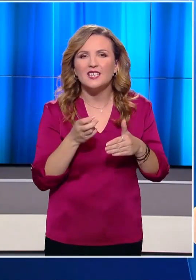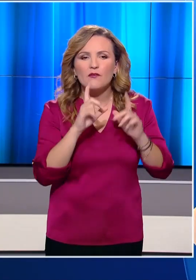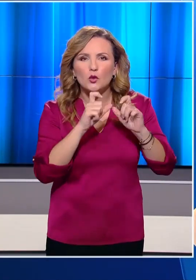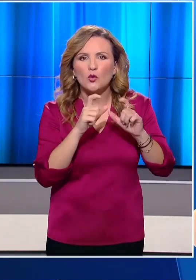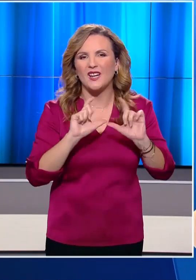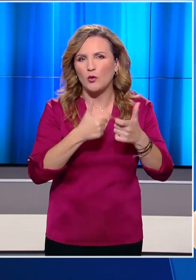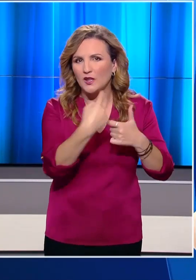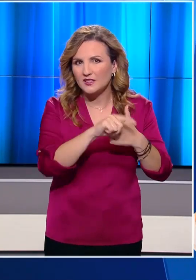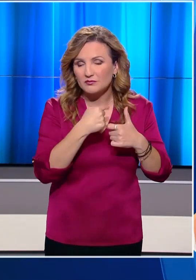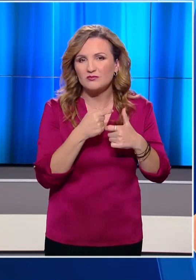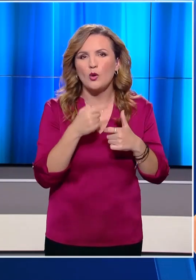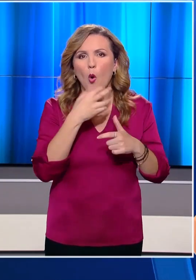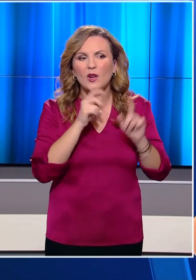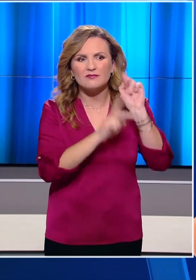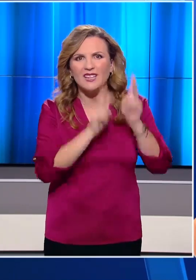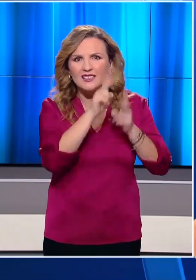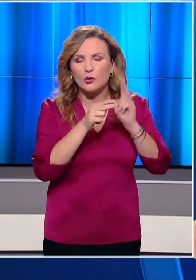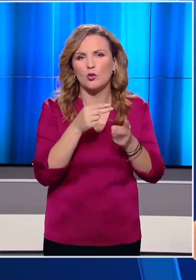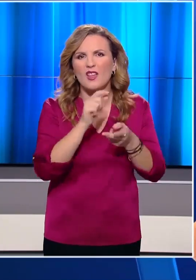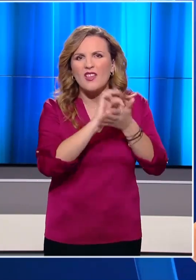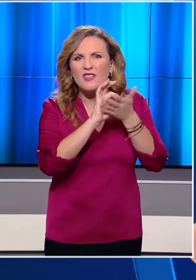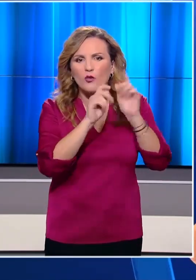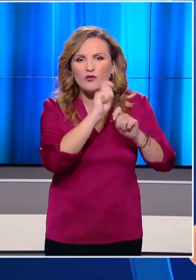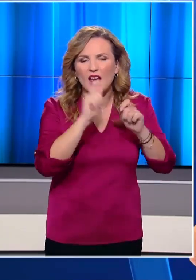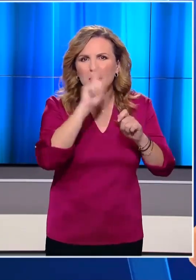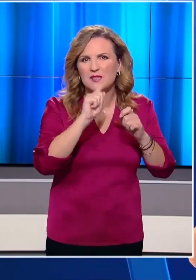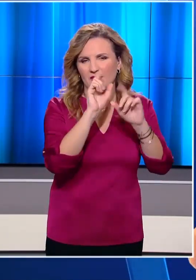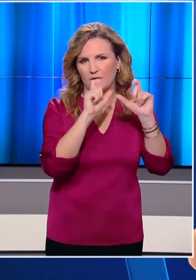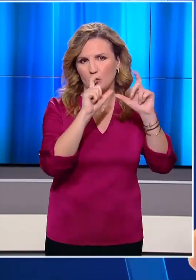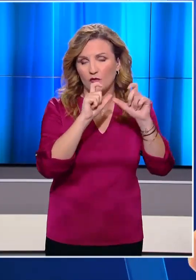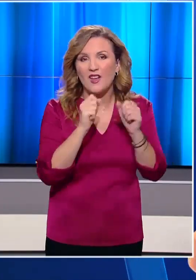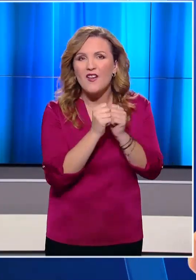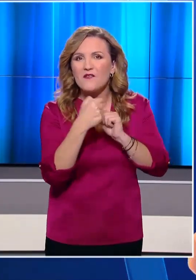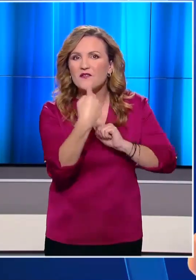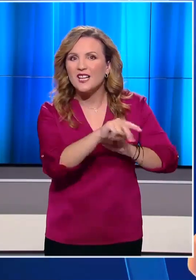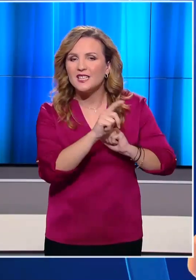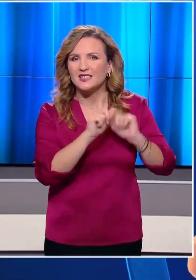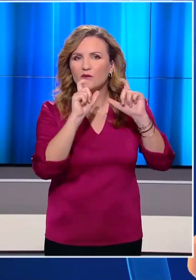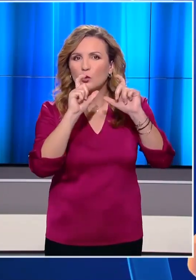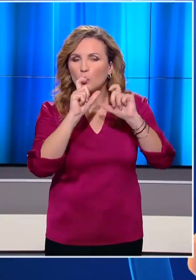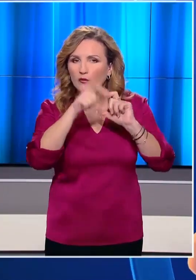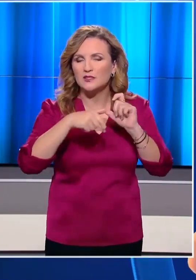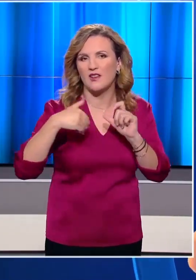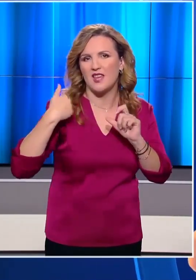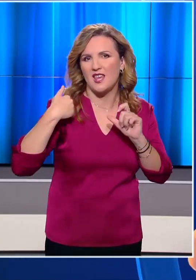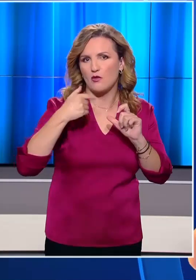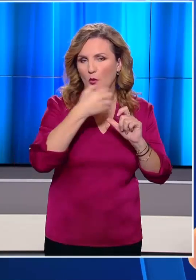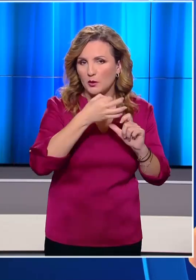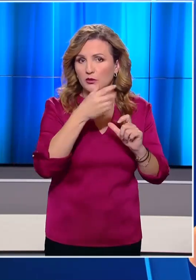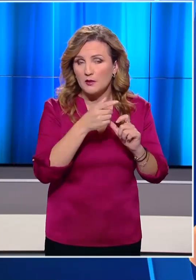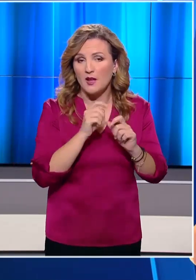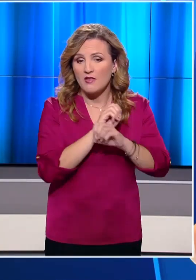κόσμου να κάνει λόγο για εκτενή χρήση Photoshop. Η φωτογράφος όμως και κολλητή φίλη της Δούκης στους Άσεξ, η ηθοποιός Τζανίνα Γκαβανκάρ,